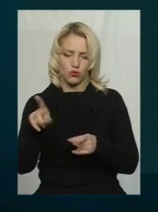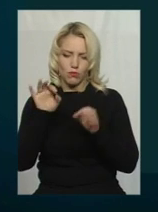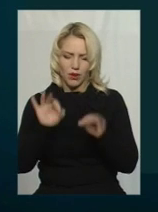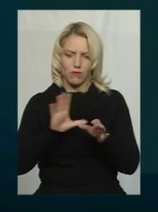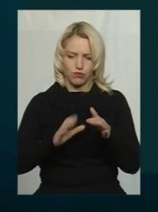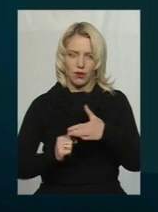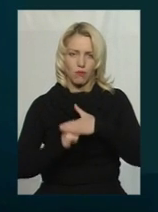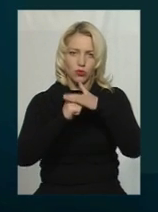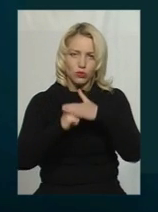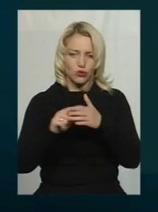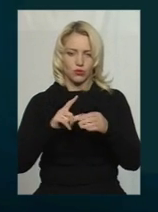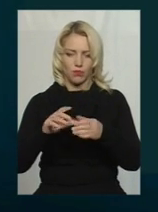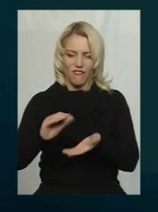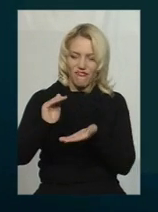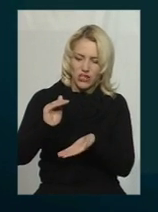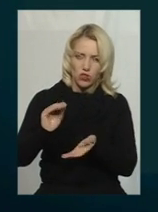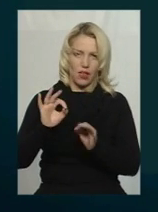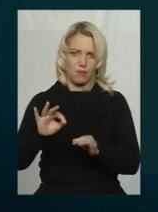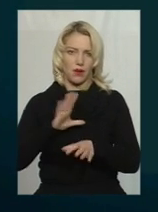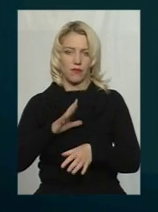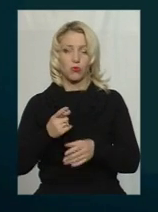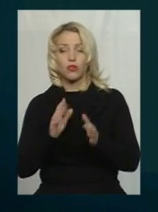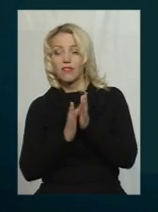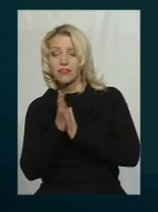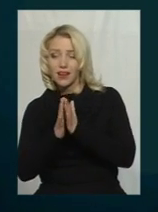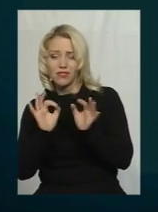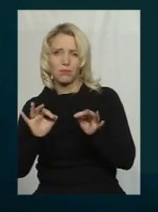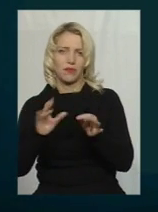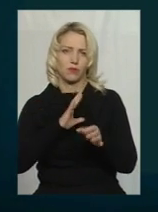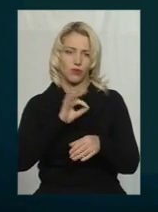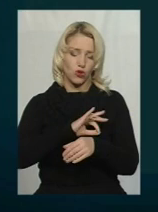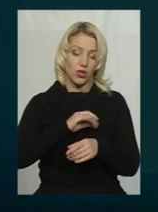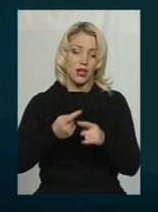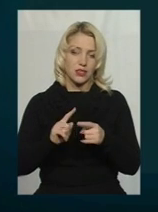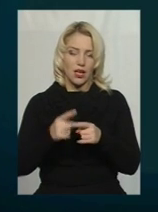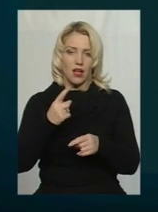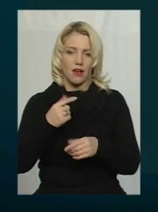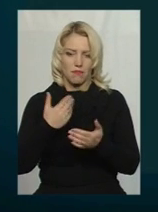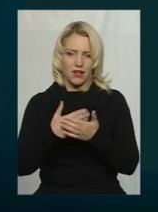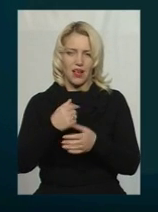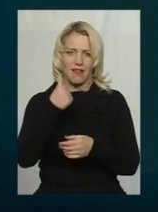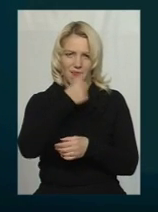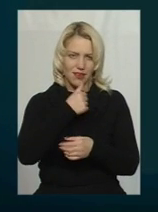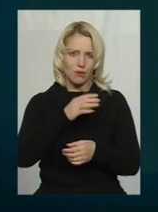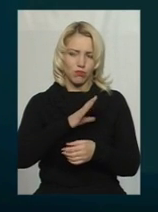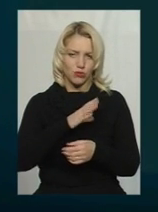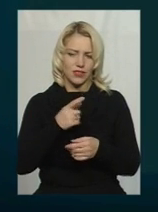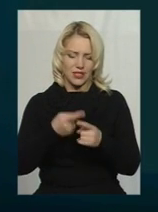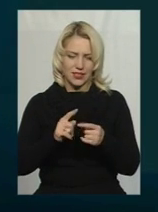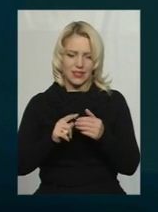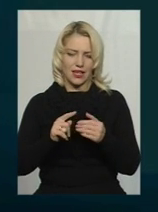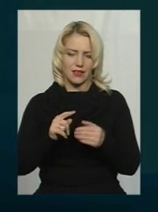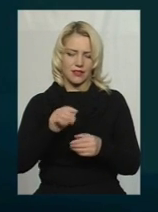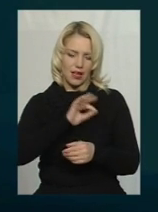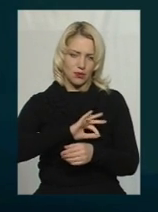висота її, чи трава використана, ну і так далі. Це вже близько року в експлуатації у вас цей майданчик. Так, Претензії по експлуатації